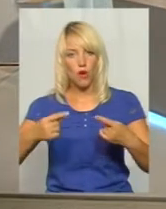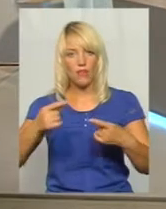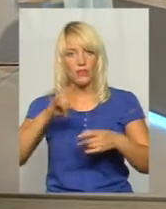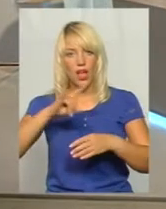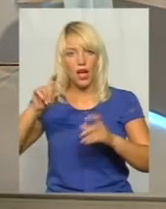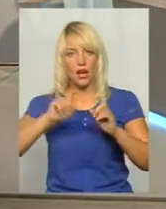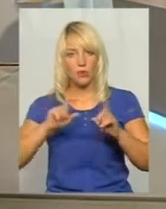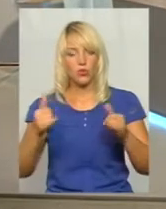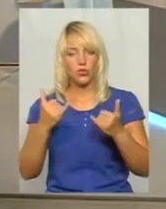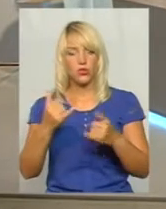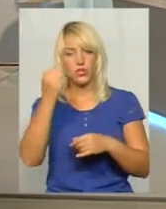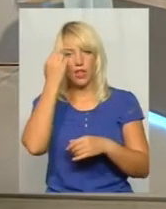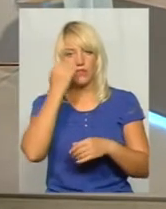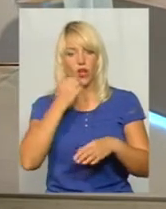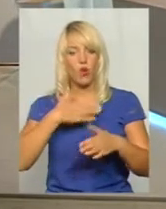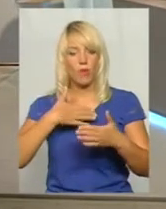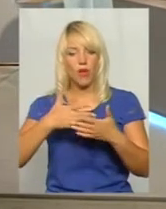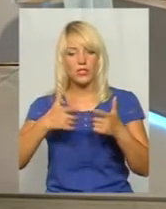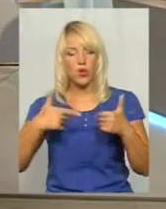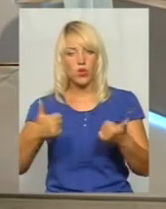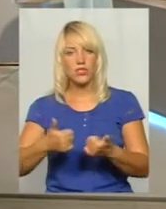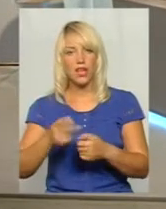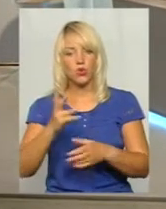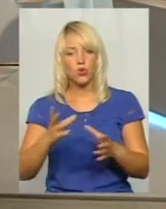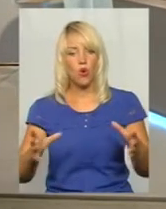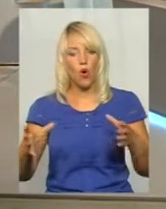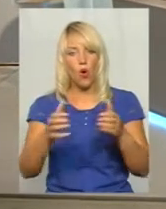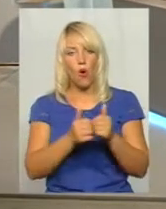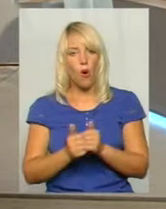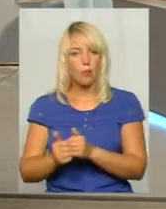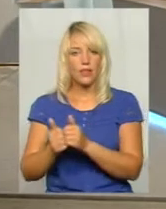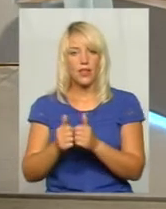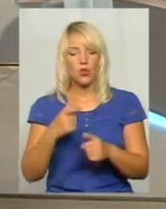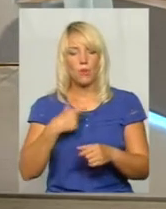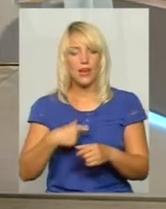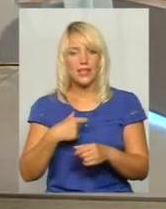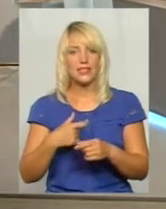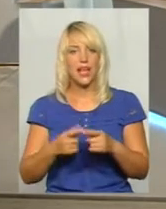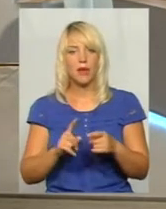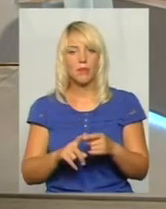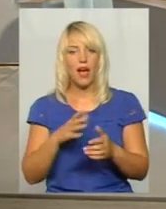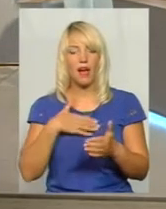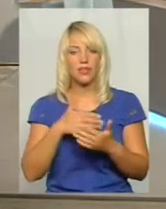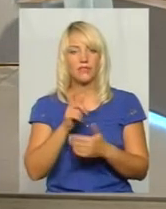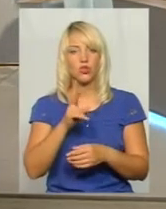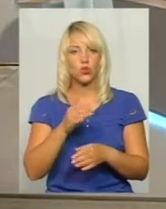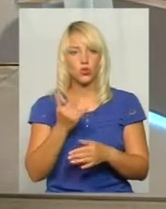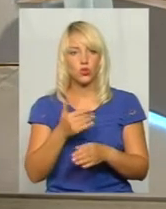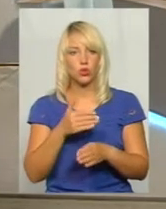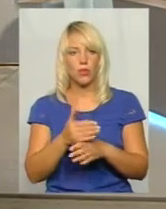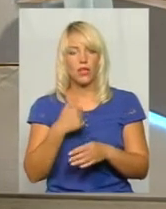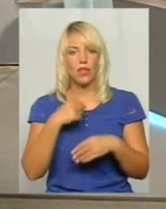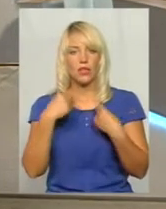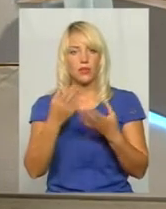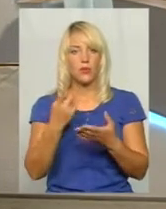Я завдячую сьогодні громадській організації, яка об'єднує біля себе тих активістів, які сьогодні допомагають. Я наведу лише